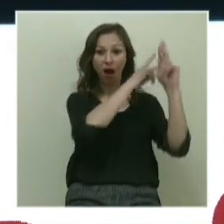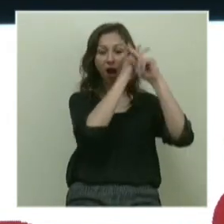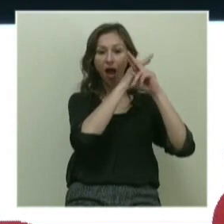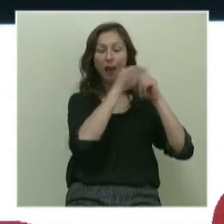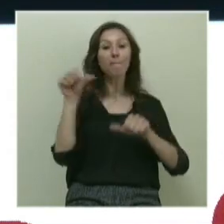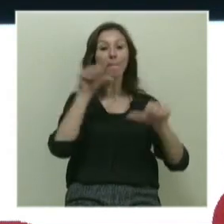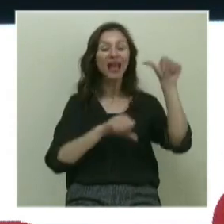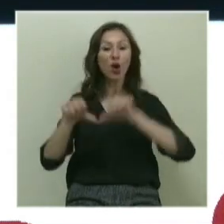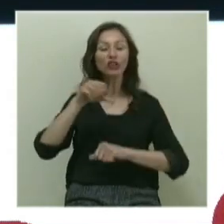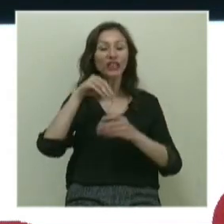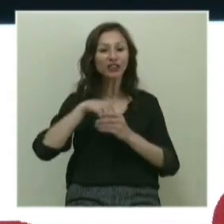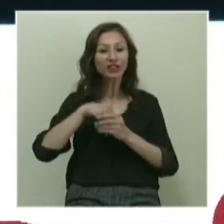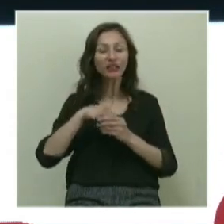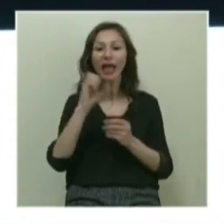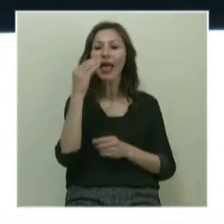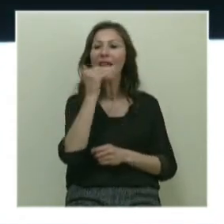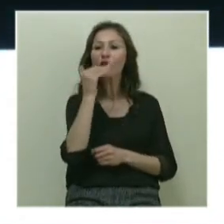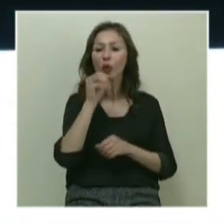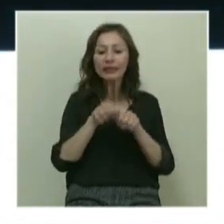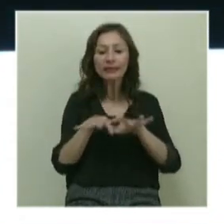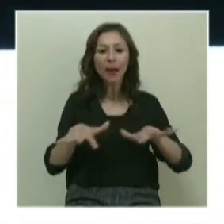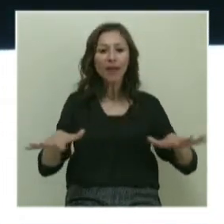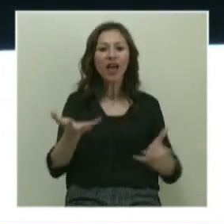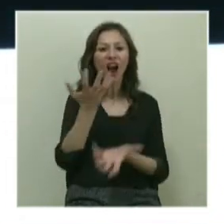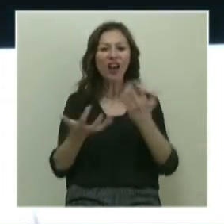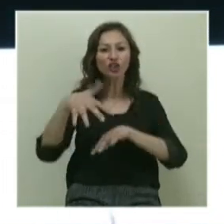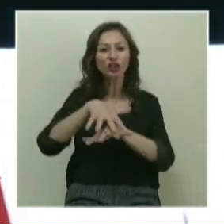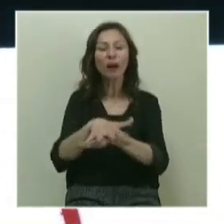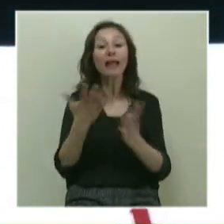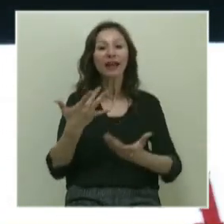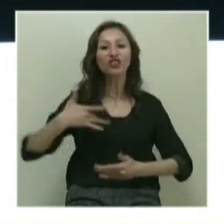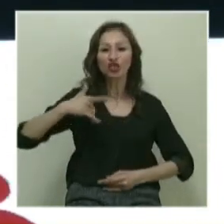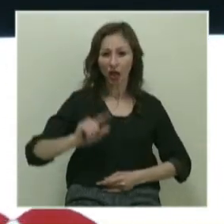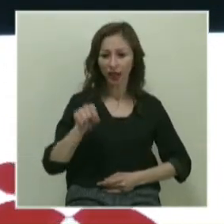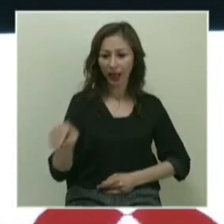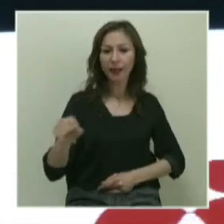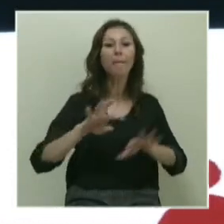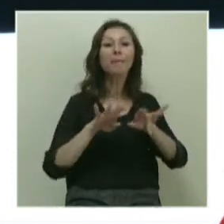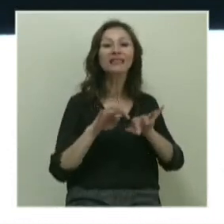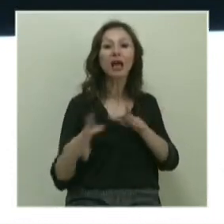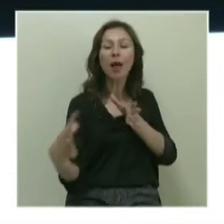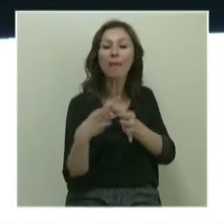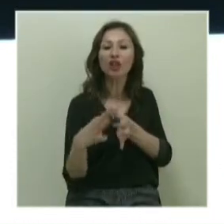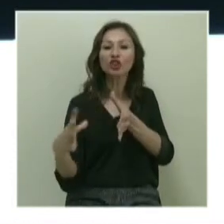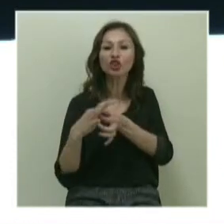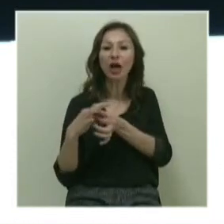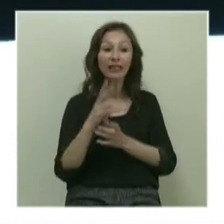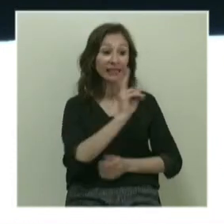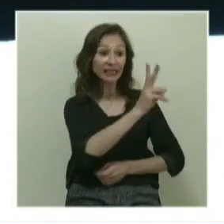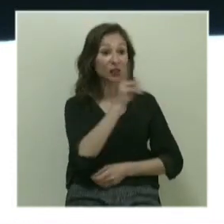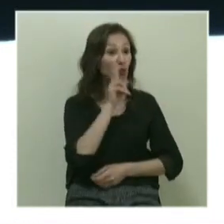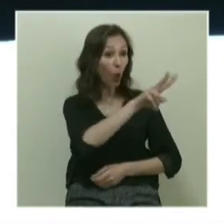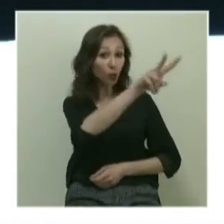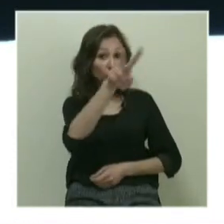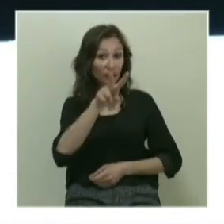biyolojik organizmaları elektronik sistemlerle kaynaştırmak. Yani canlıları bilgisayarlarla bağlayacak. Sizin